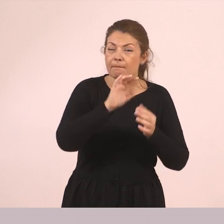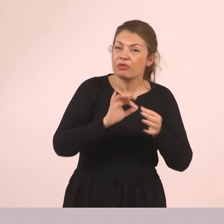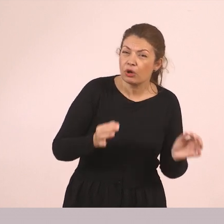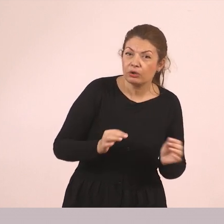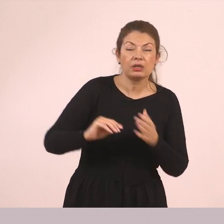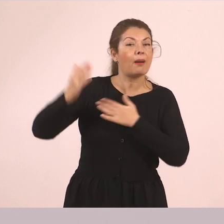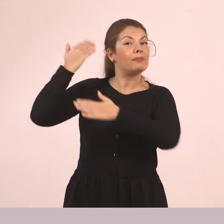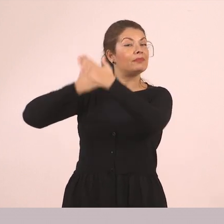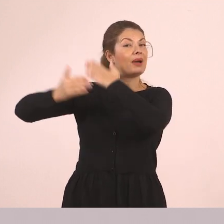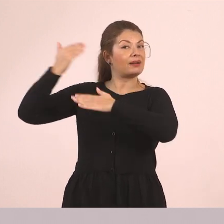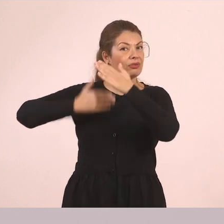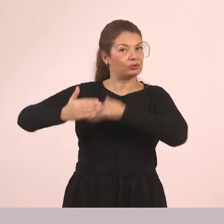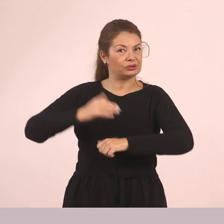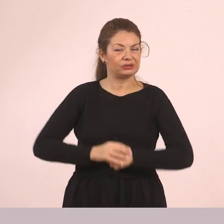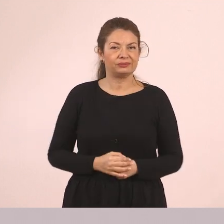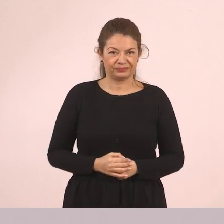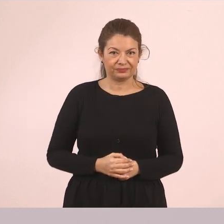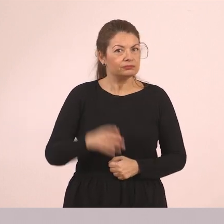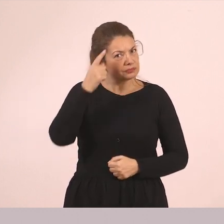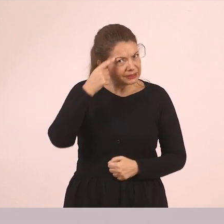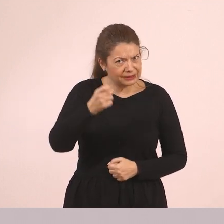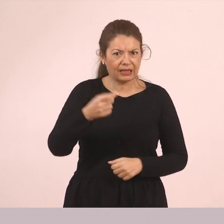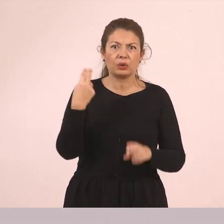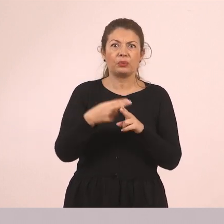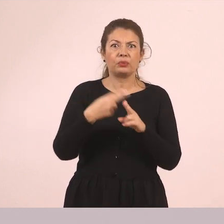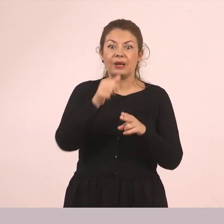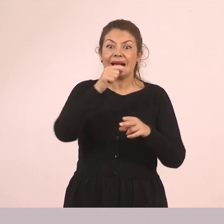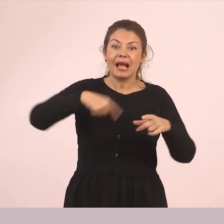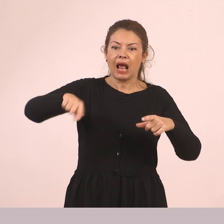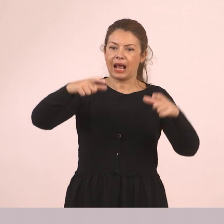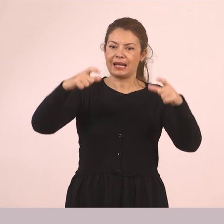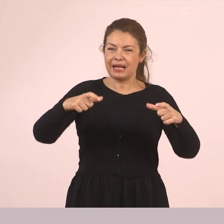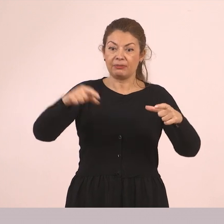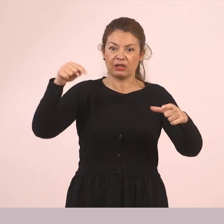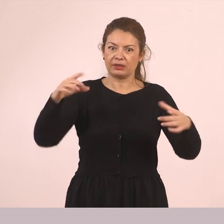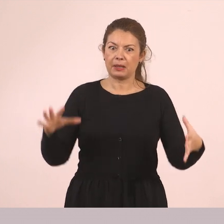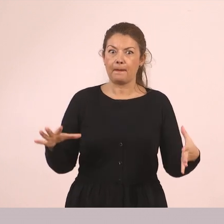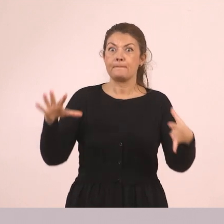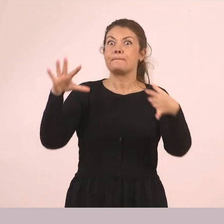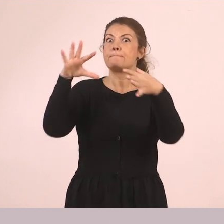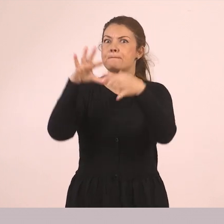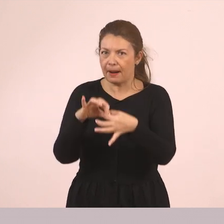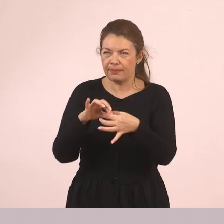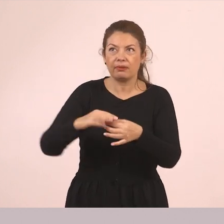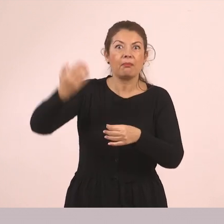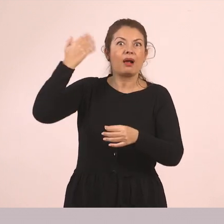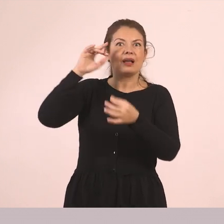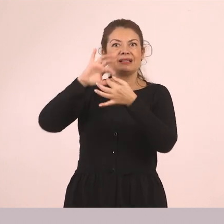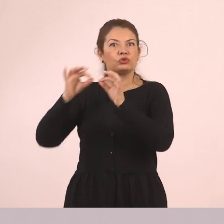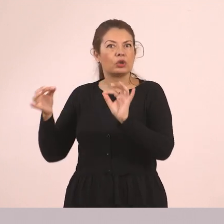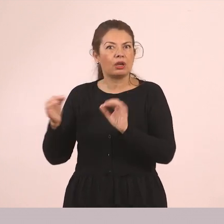παραδόσεις. Το ξέρατε ότι υπάρχουν λίμνες οι οποίες συνδέονται με την ιστορία και τη μυθολογία μας.